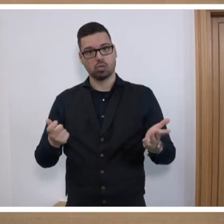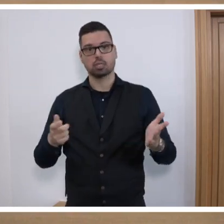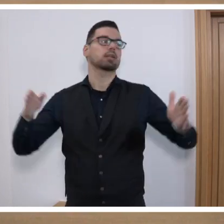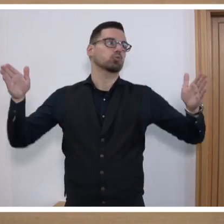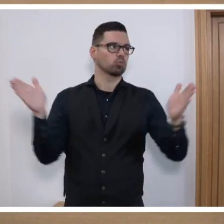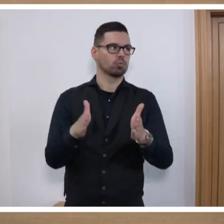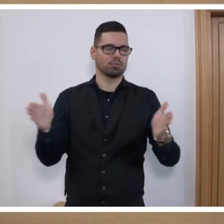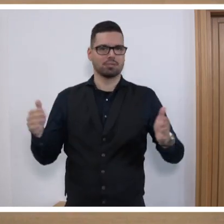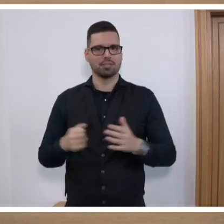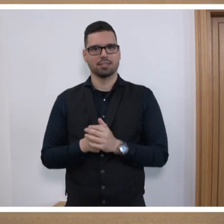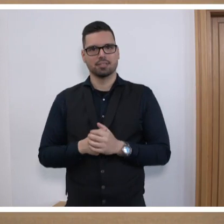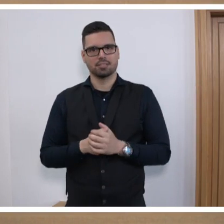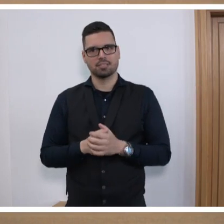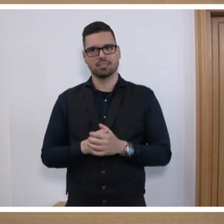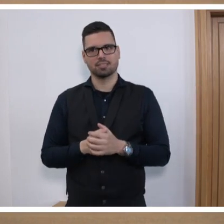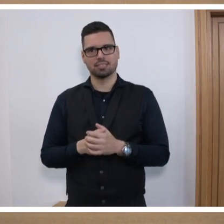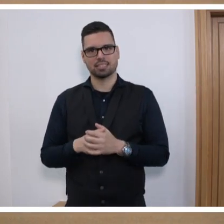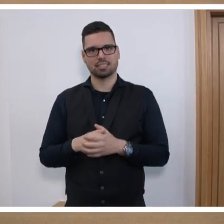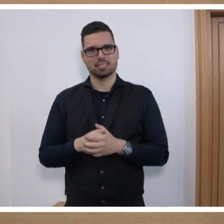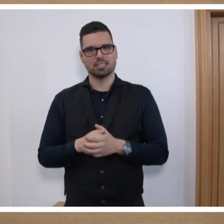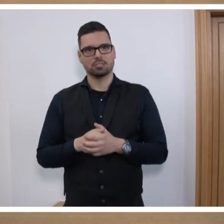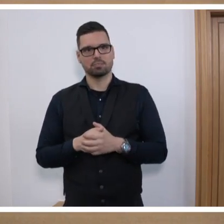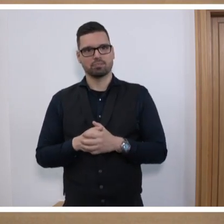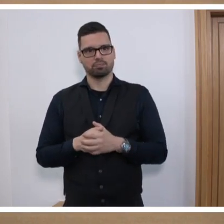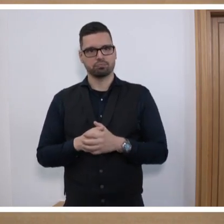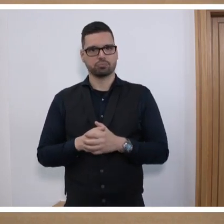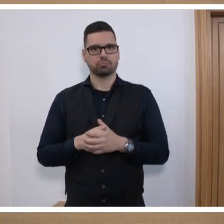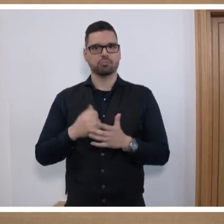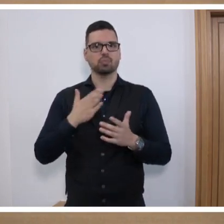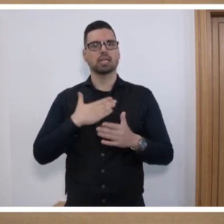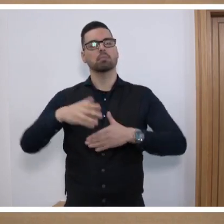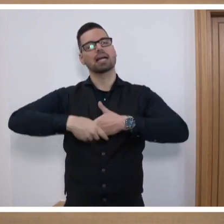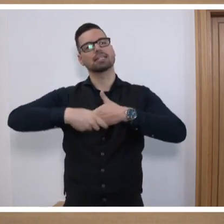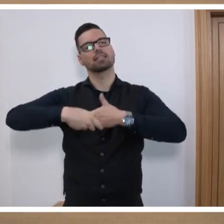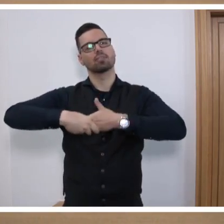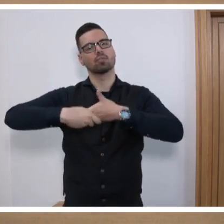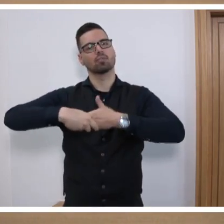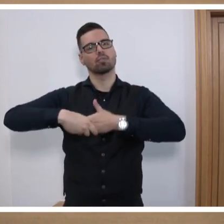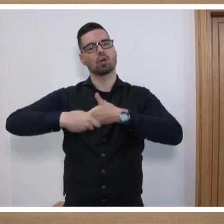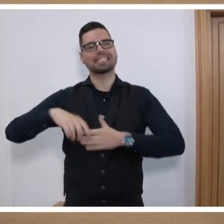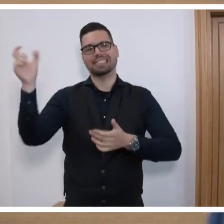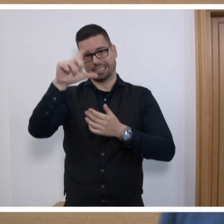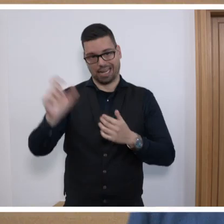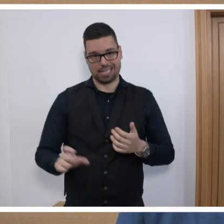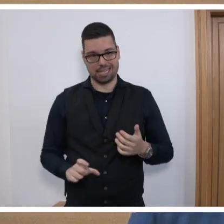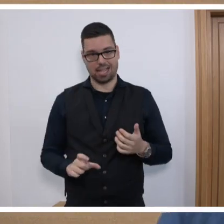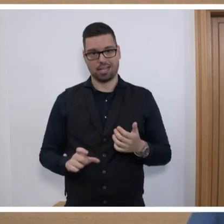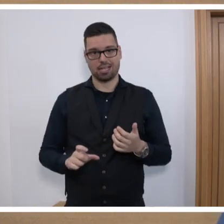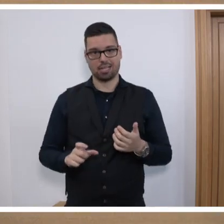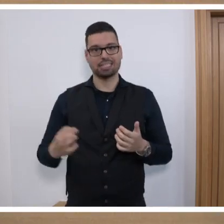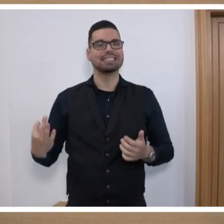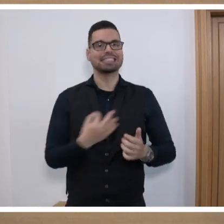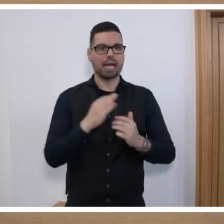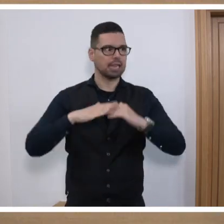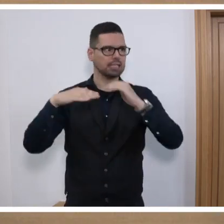kurz. Dass also meine Freunde, Italiener zum Beispiel, das Saarland aufgebaut